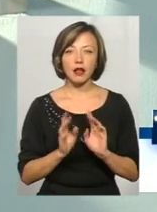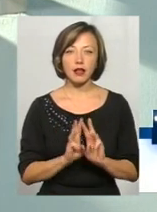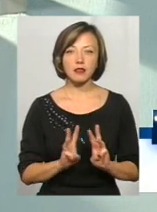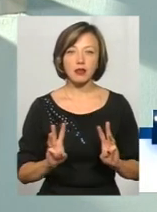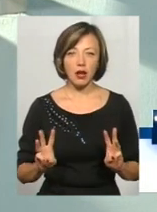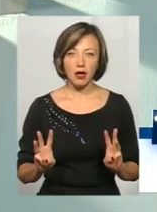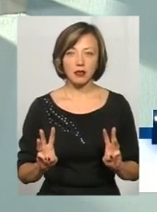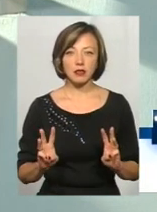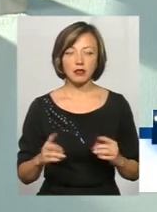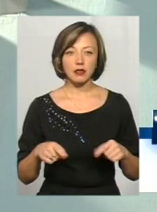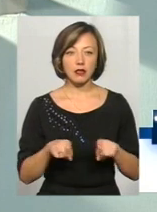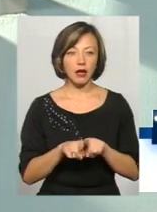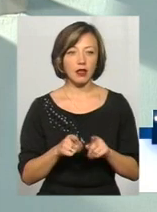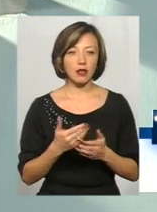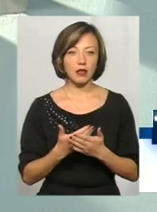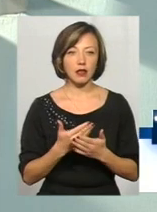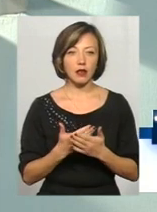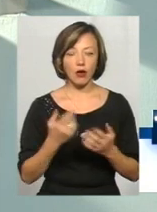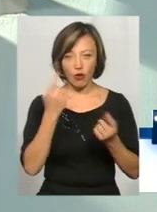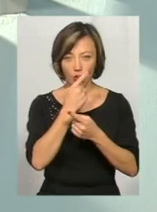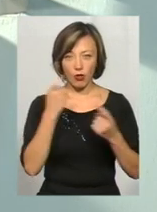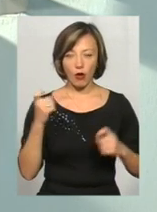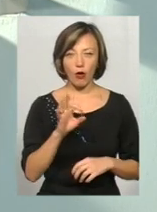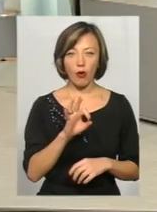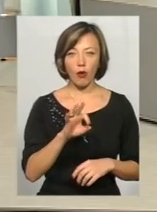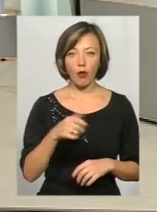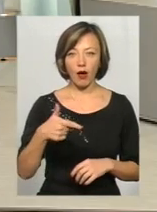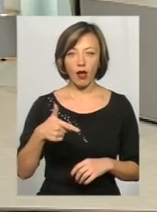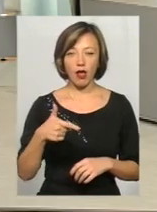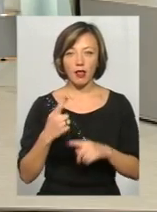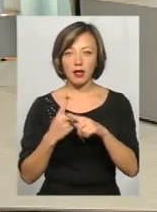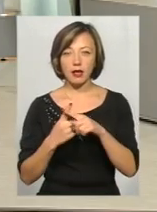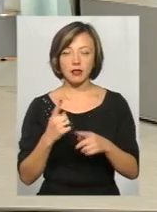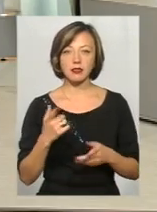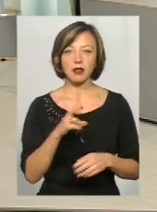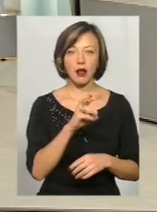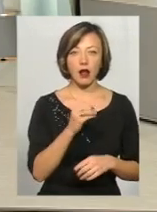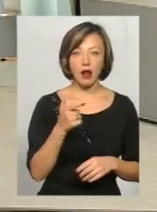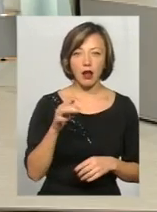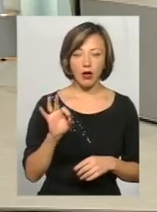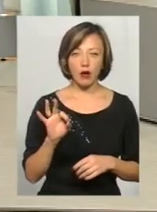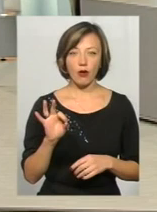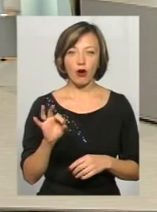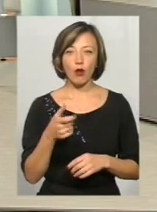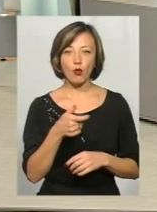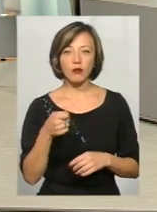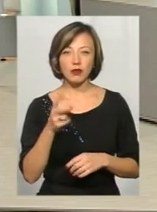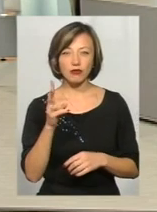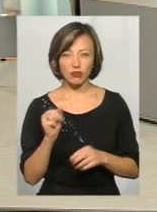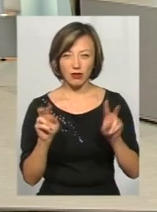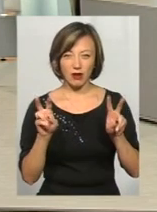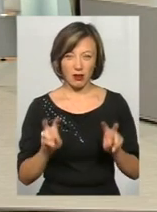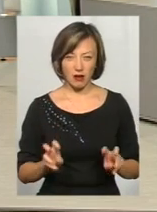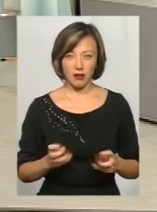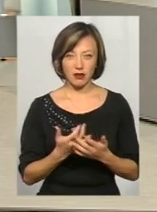площадки, це такі, як сайти об'яв ОЛХ, Олегро, Клубнічка, які там ще в нас